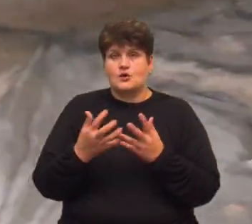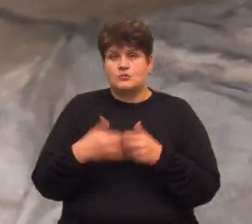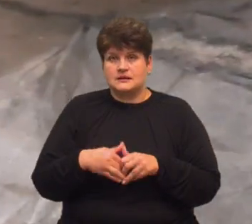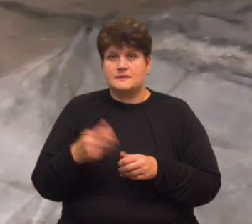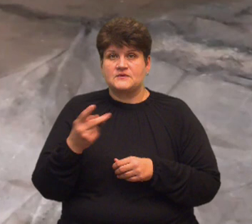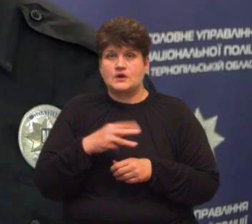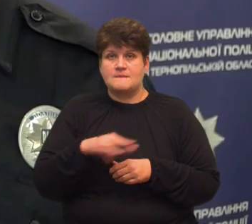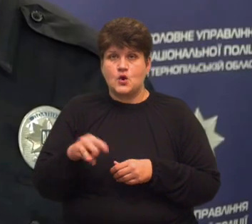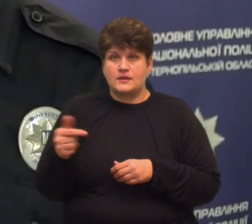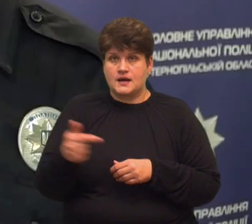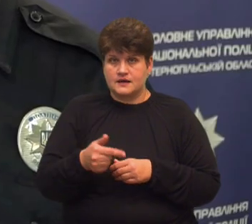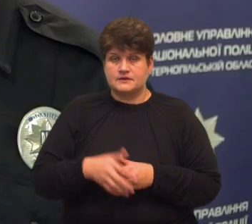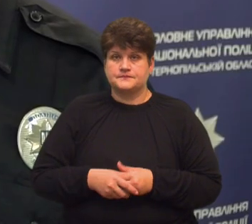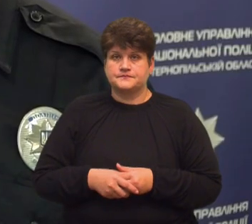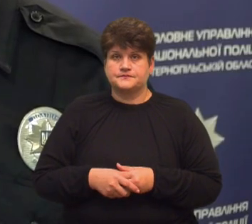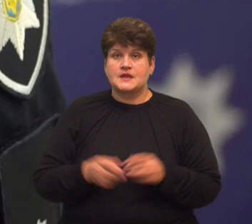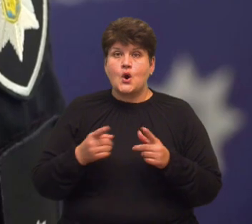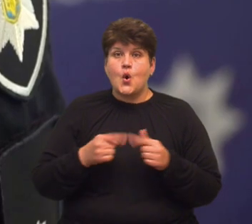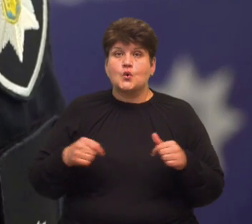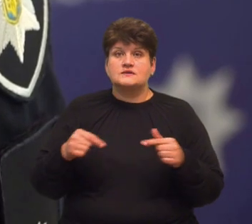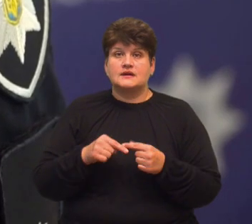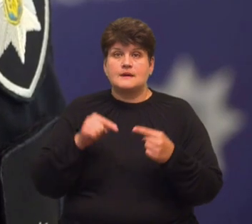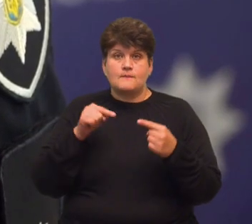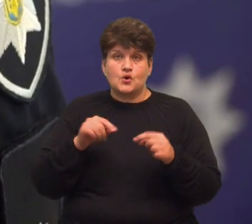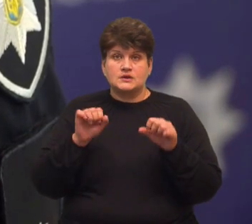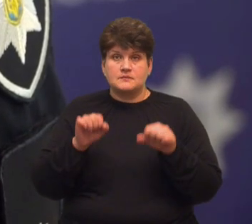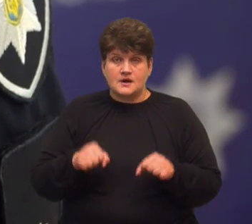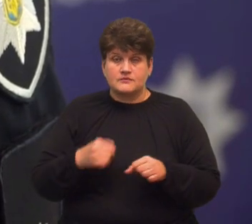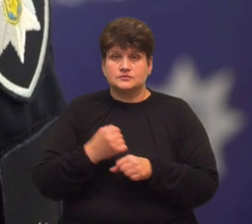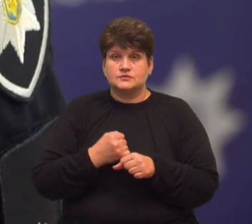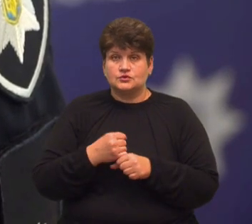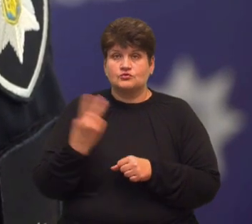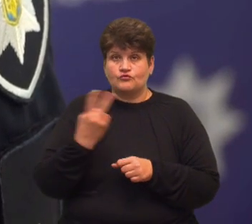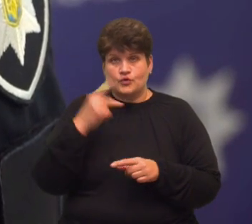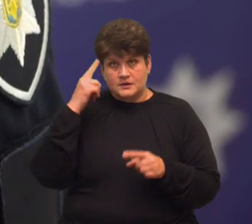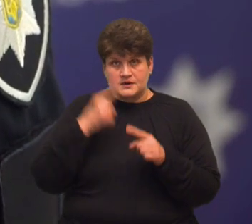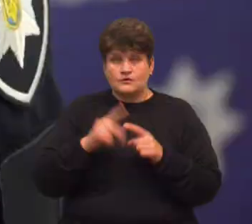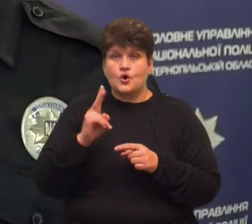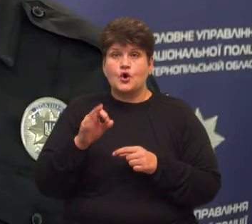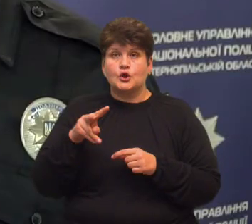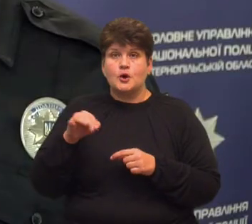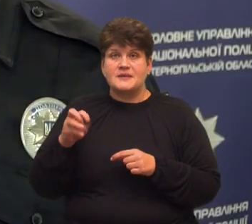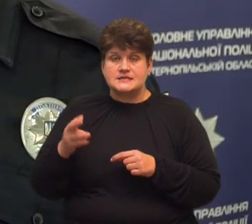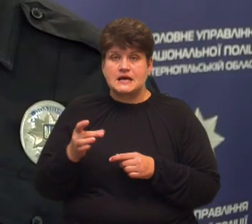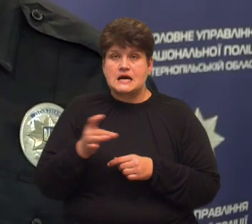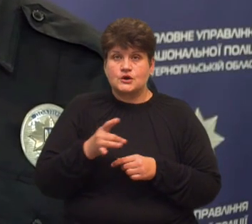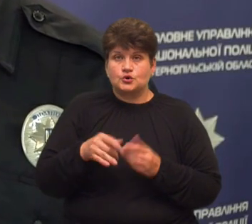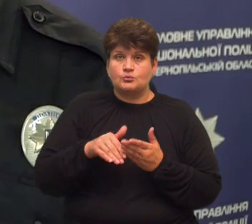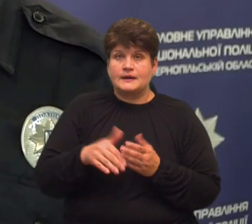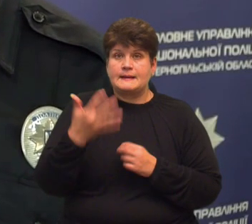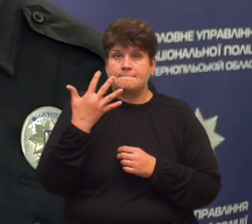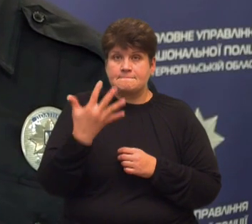півтора мільйона гривень. Організували протиправні заробітки двоє братів у роженці Коломийського району. Допомагали їм п'ятеро